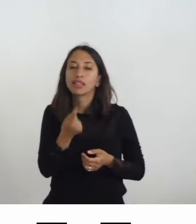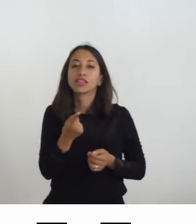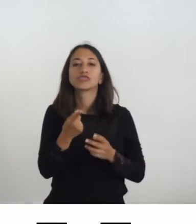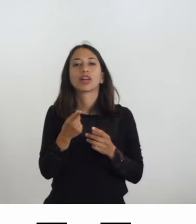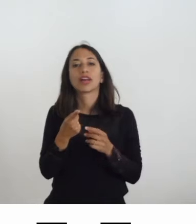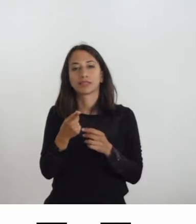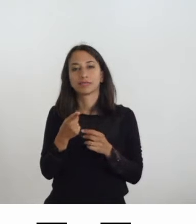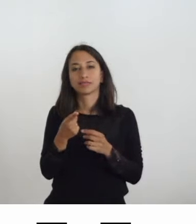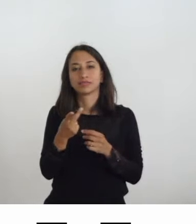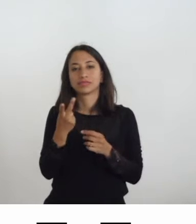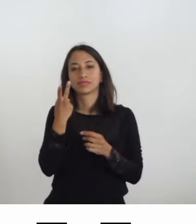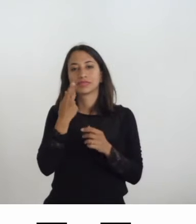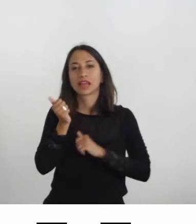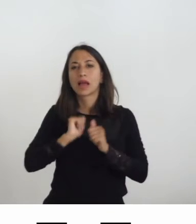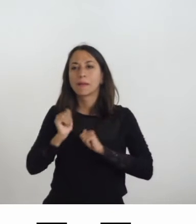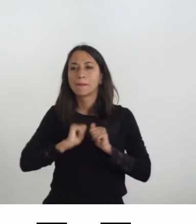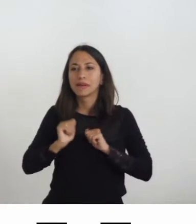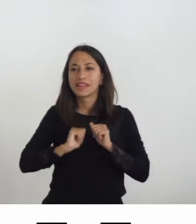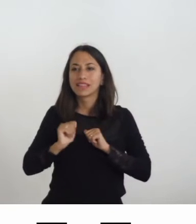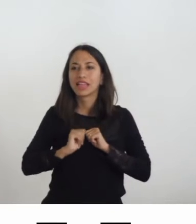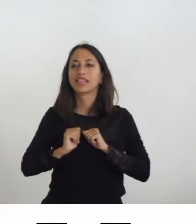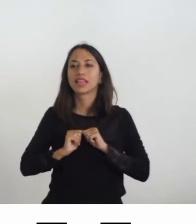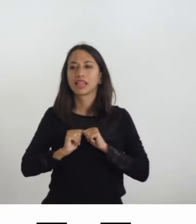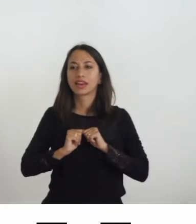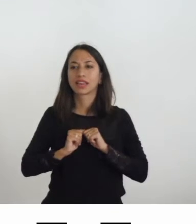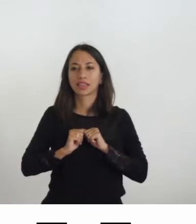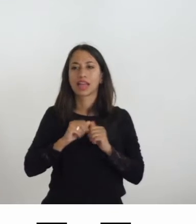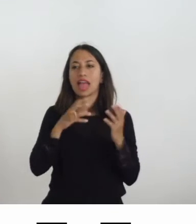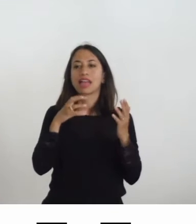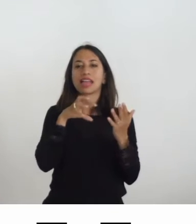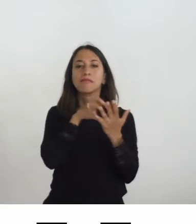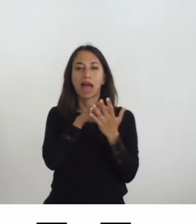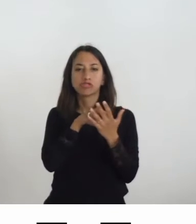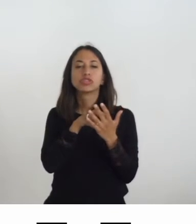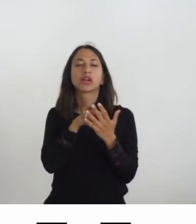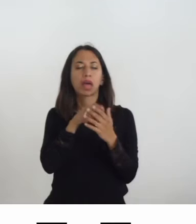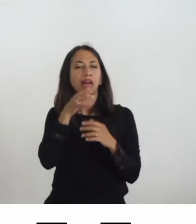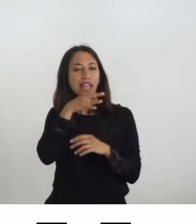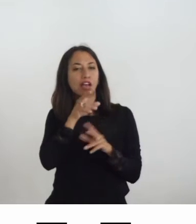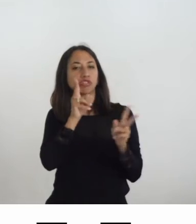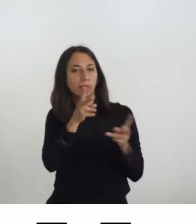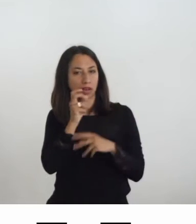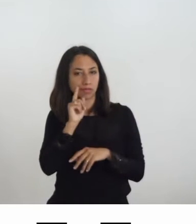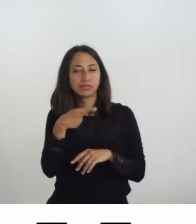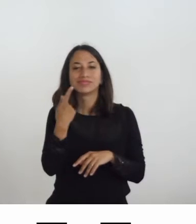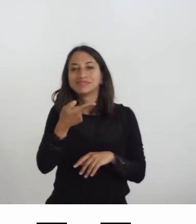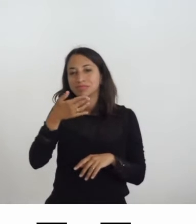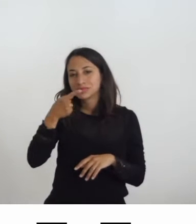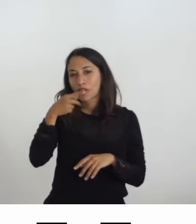immagini che sono sia statiche che cinetiche, testo scritto, testo audiovisivo, elementi tattili, elementi olfattivi,